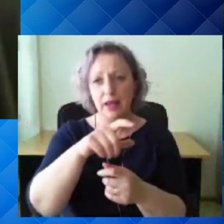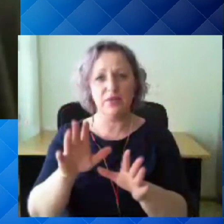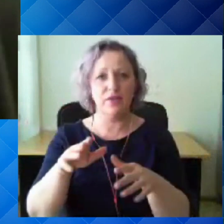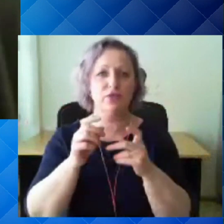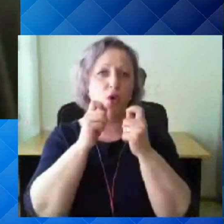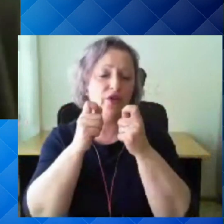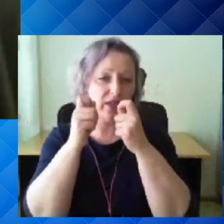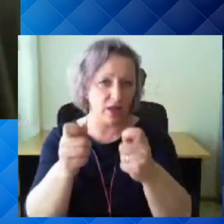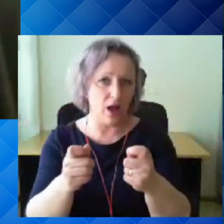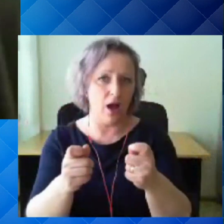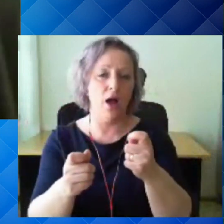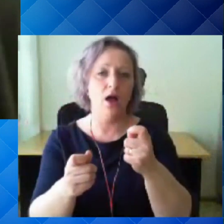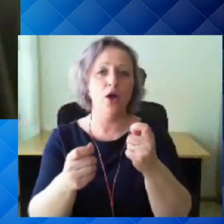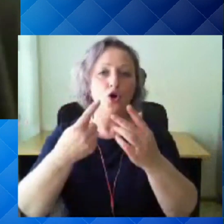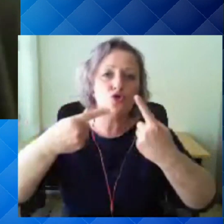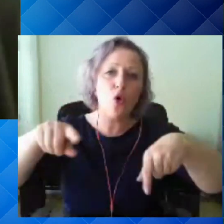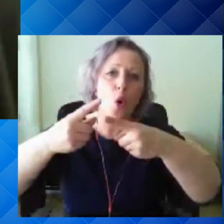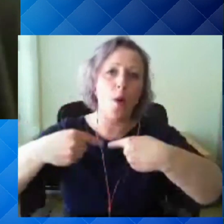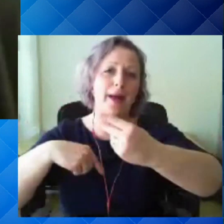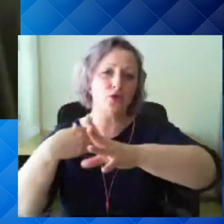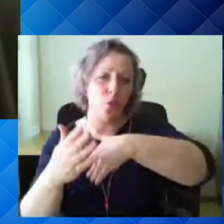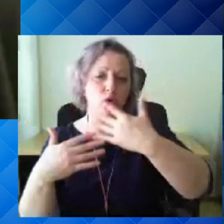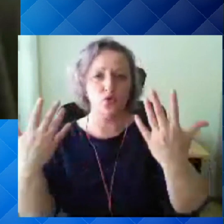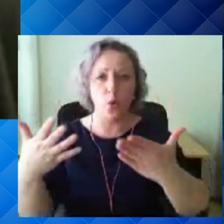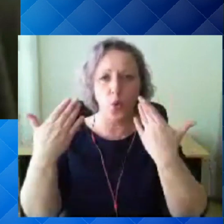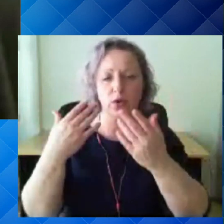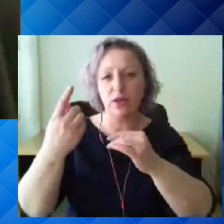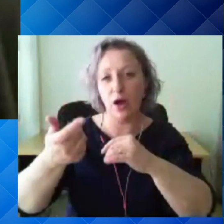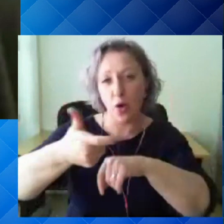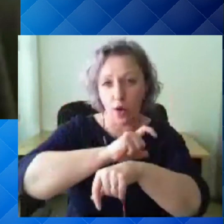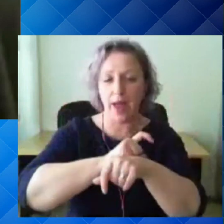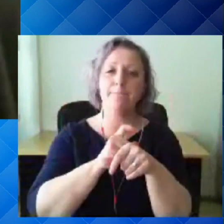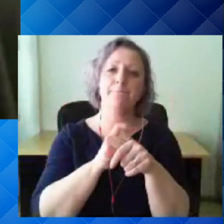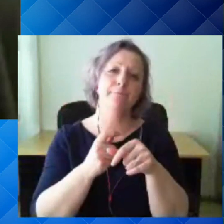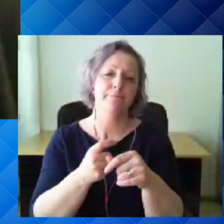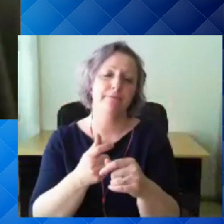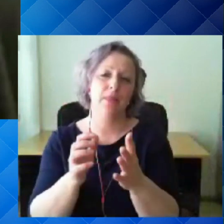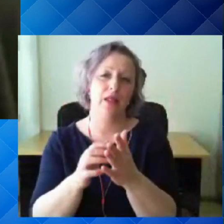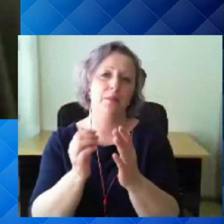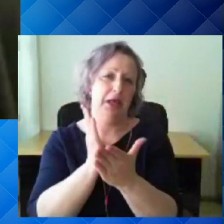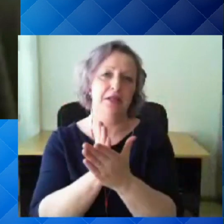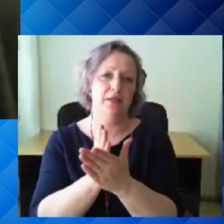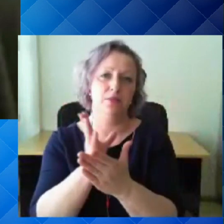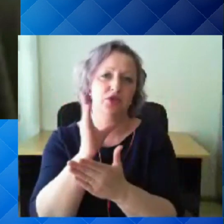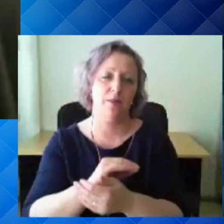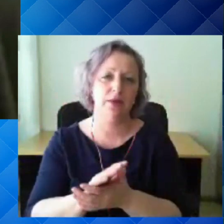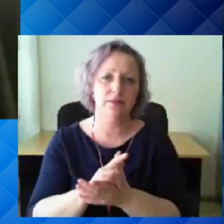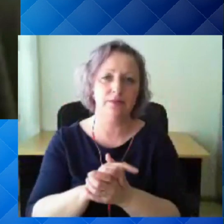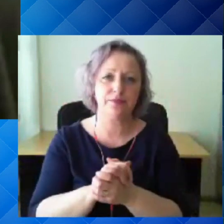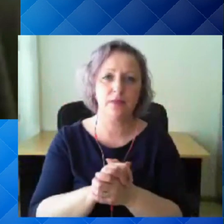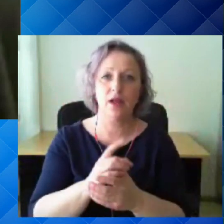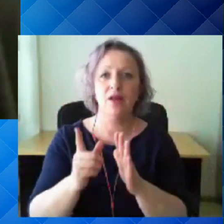tuulutada, mida rohkem meil on õhk vahetub ruumis seda kindlem on. Nüüd